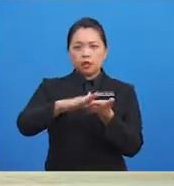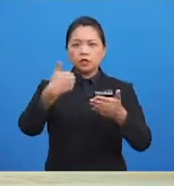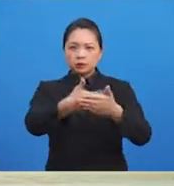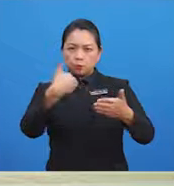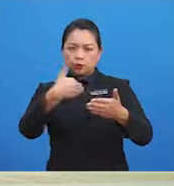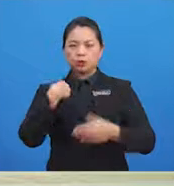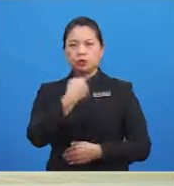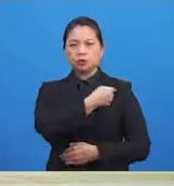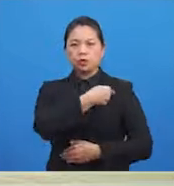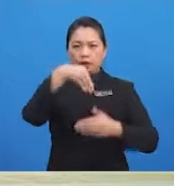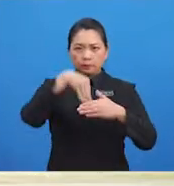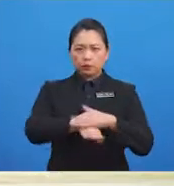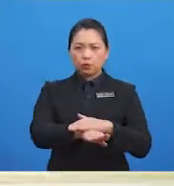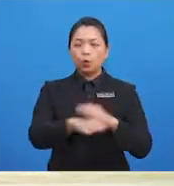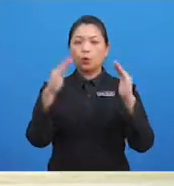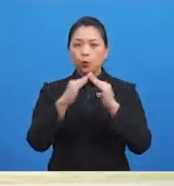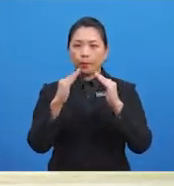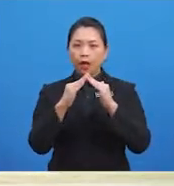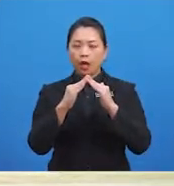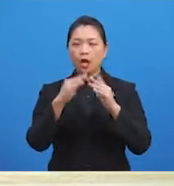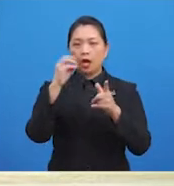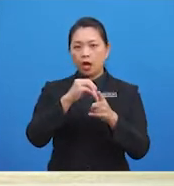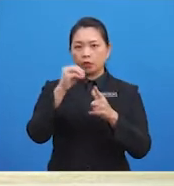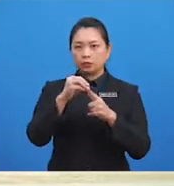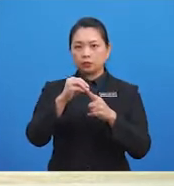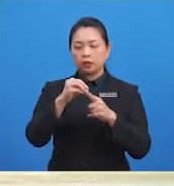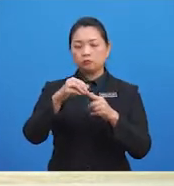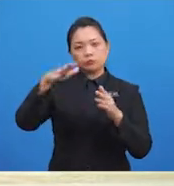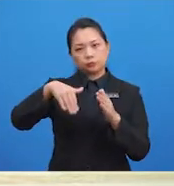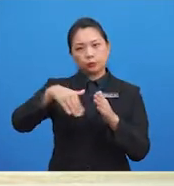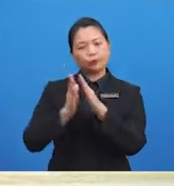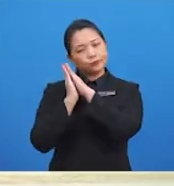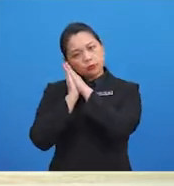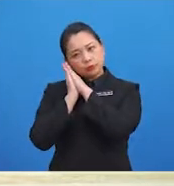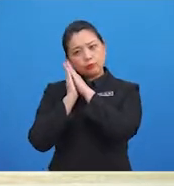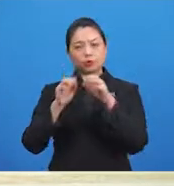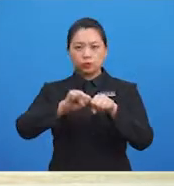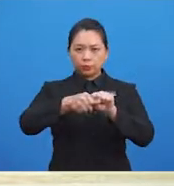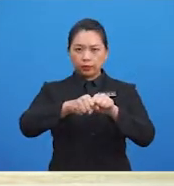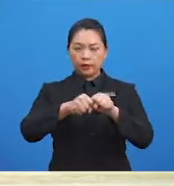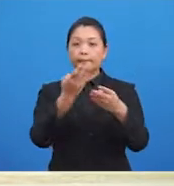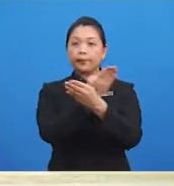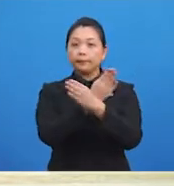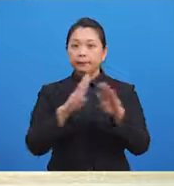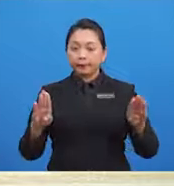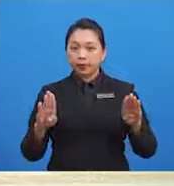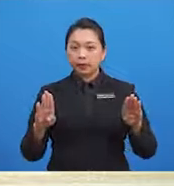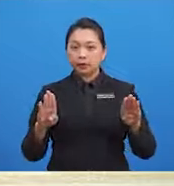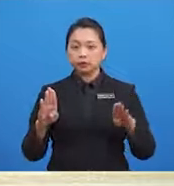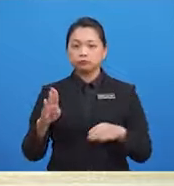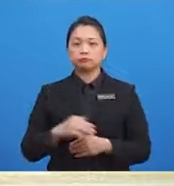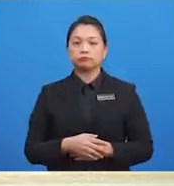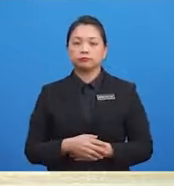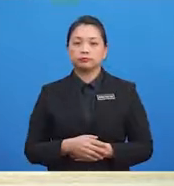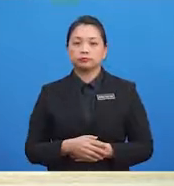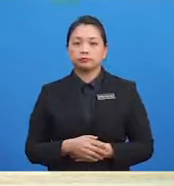dari bakteria Murid sekalian Kita juga harus Kerap membasuh tangan dengan